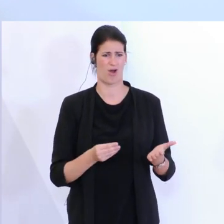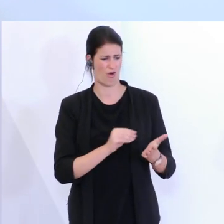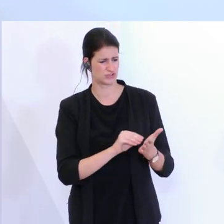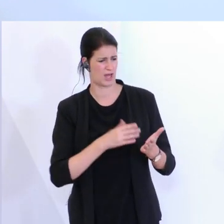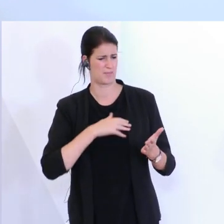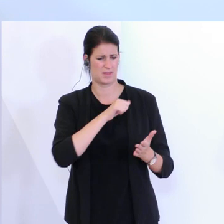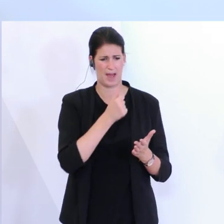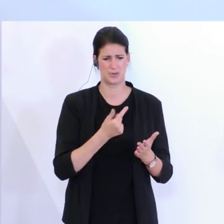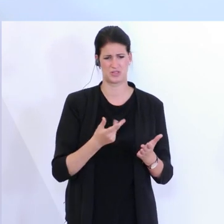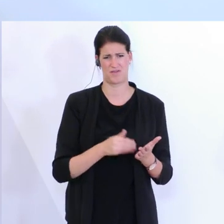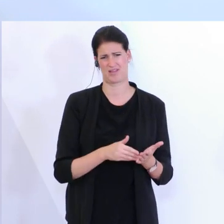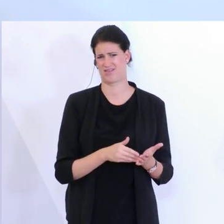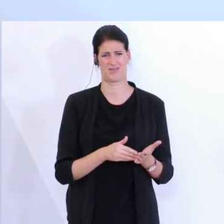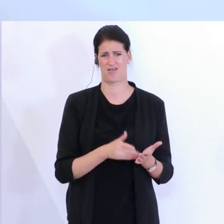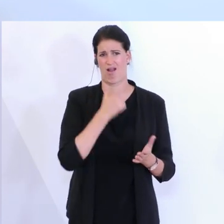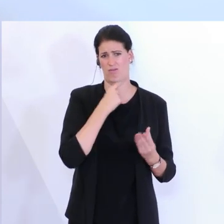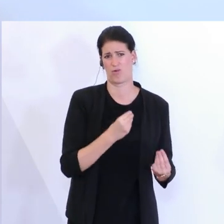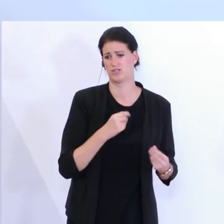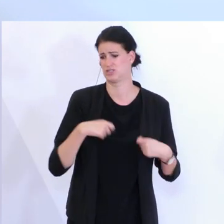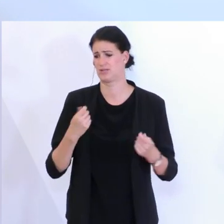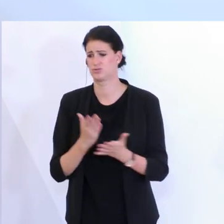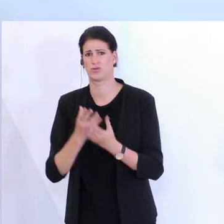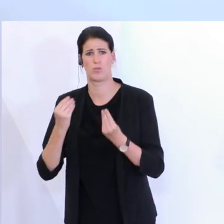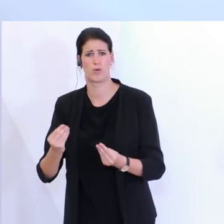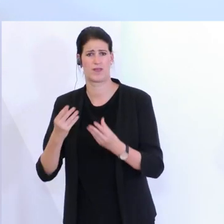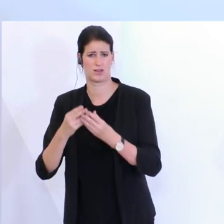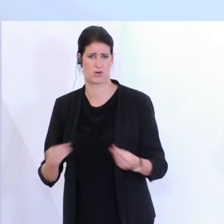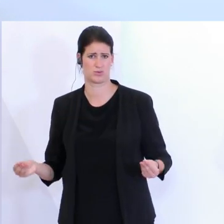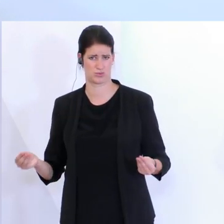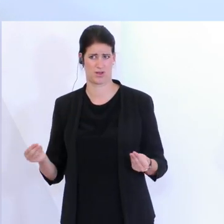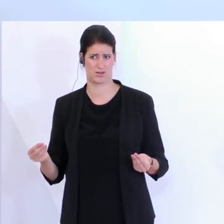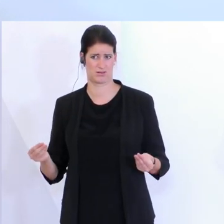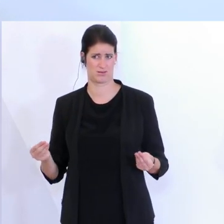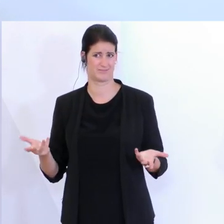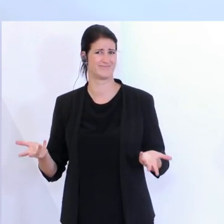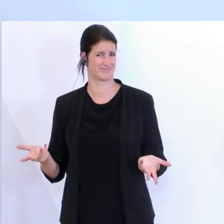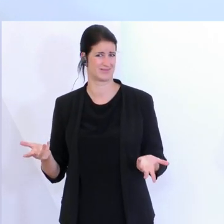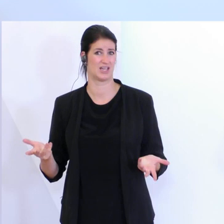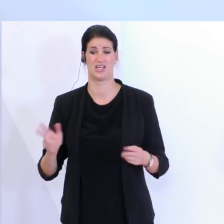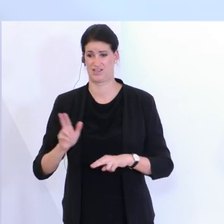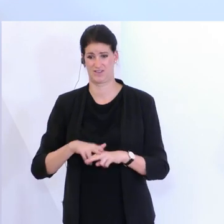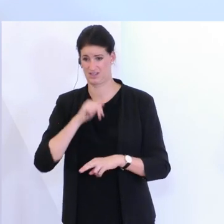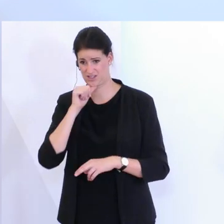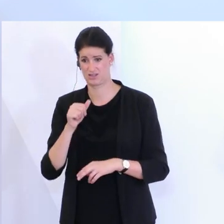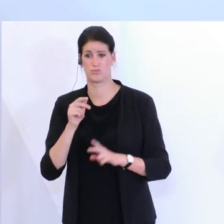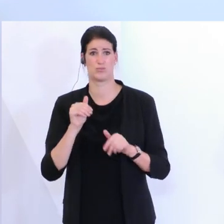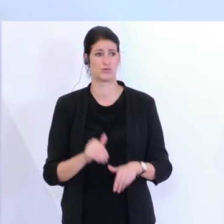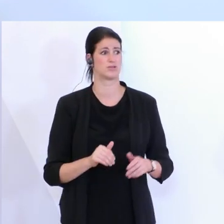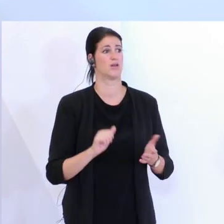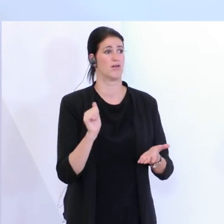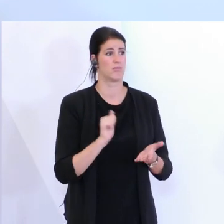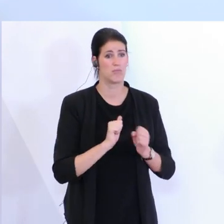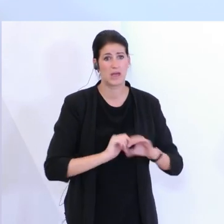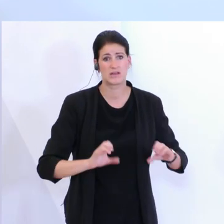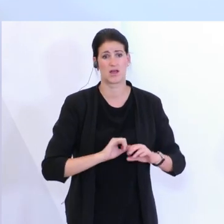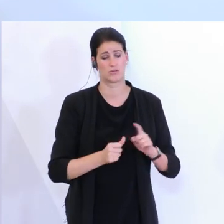und wenn dann ein Fall auftritt, dann muss man wieder über die Zeitungen und über die Medien ausrufen in diesem und diesem Lokal. Ist ein Corona-Fall aufgetreten,